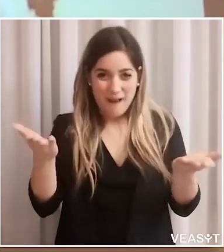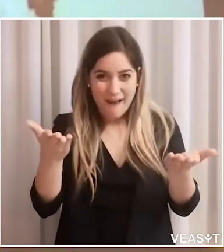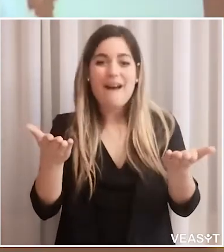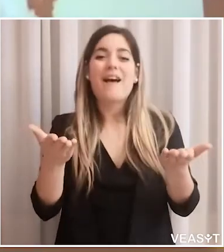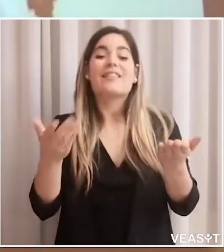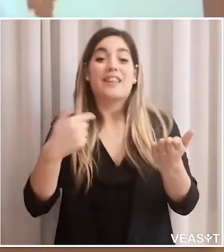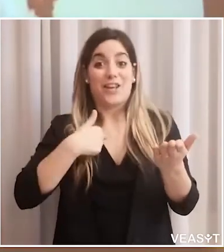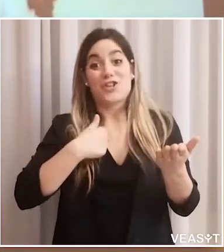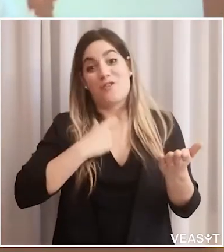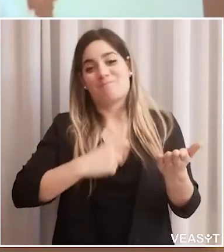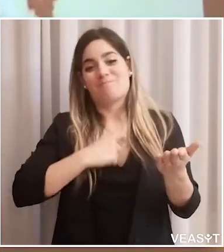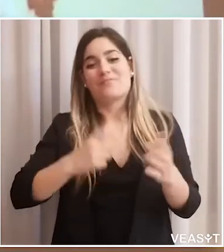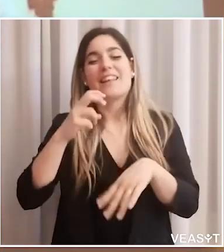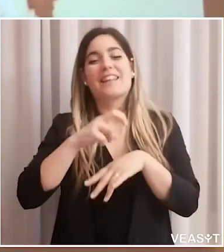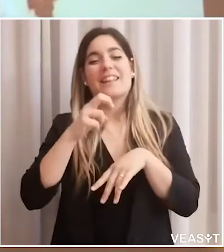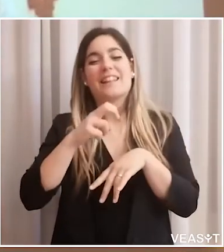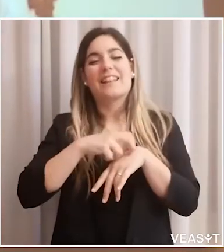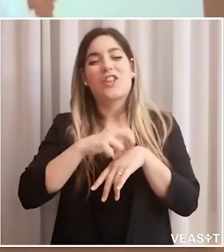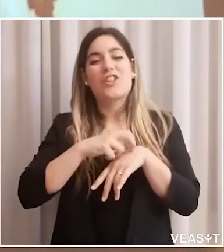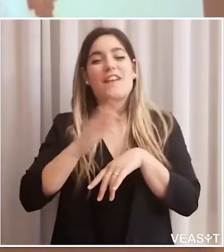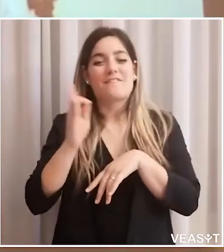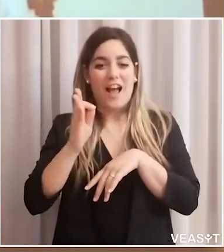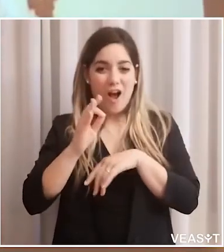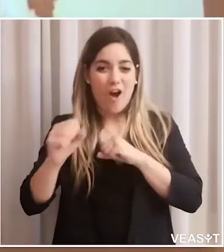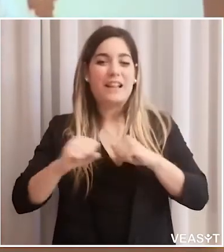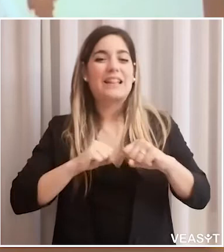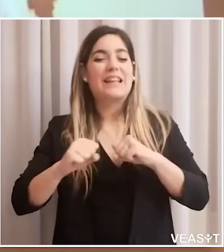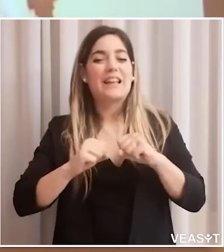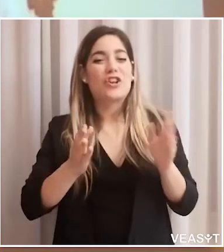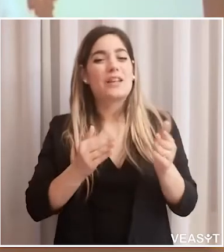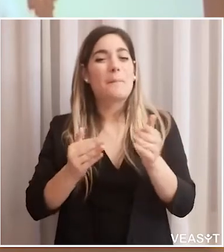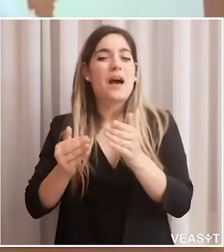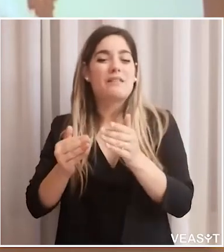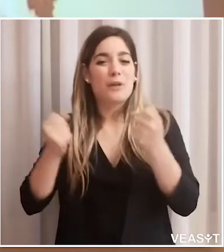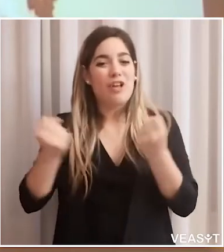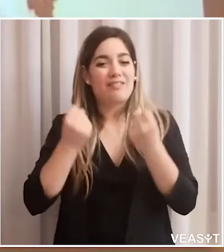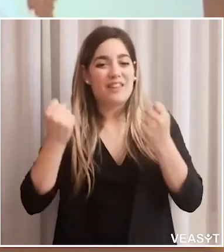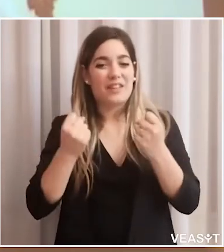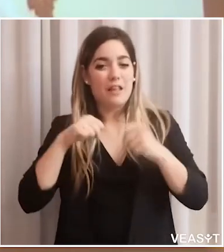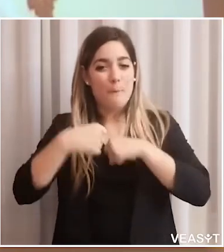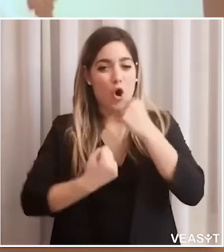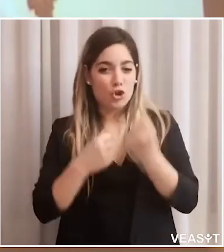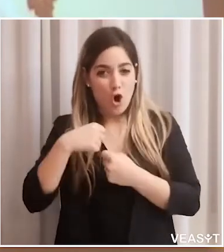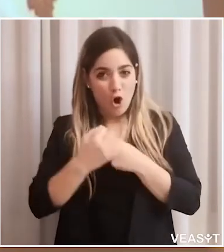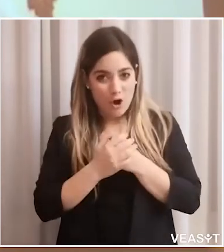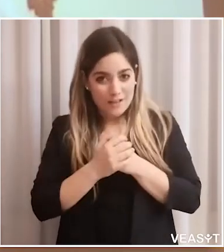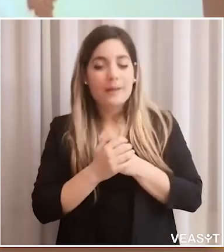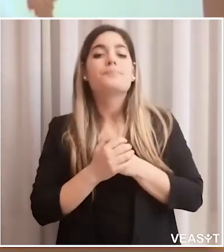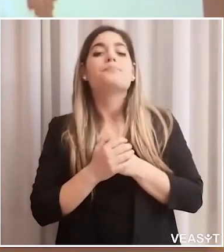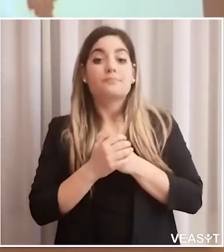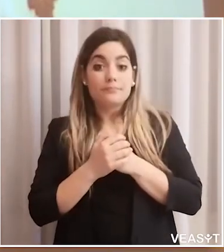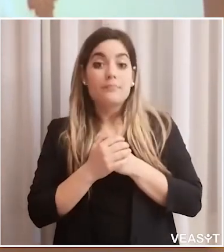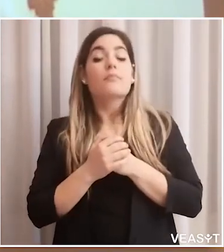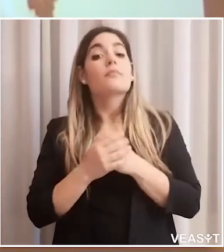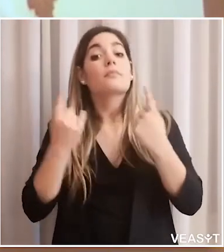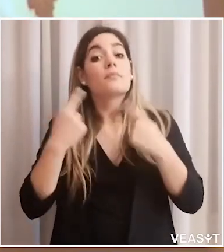Buongiorno dottor Fraccaroli. Buongiorno a tutti i partecipanti al radio titolo. Io sono il dottor Fraccaroli, direttore